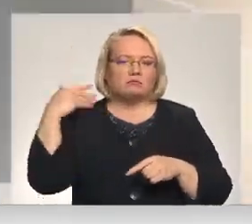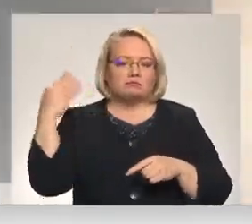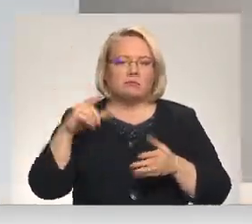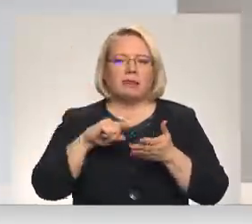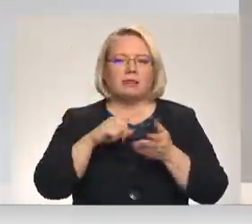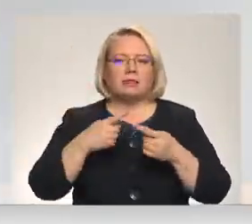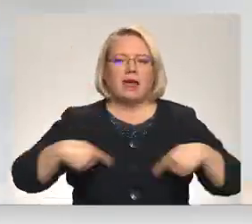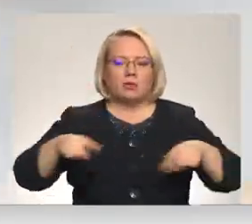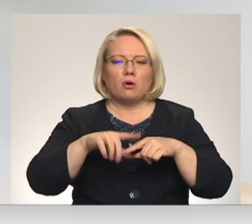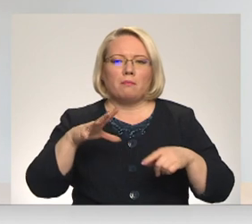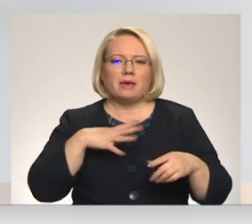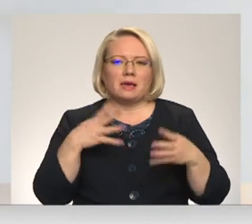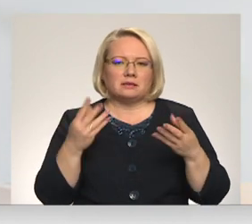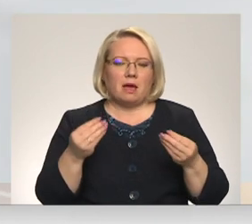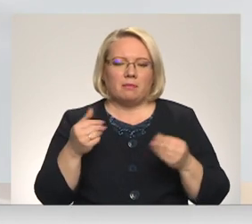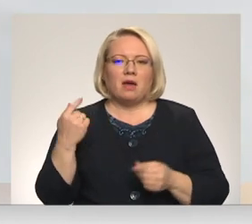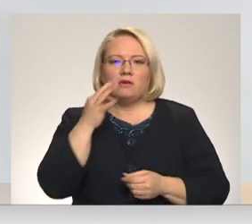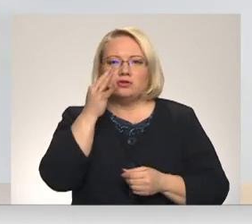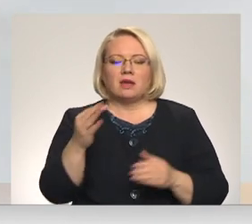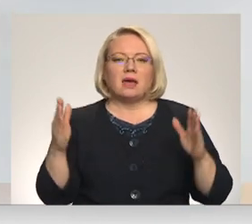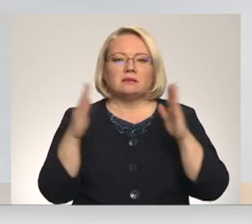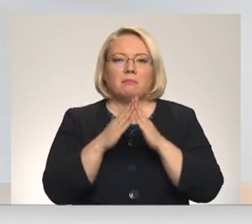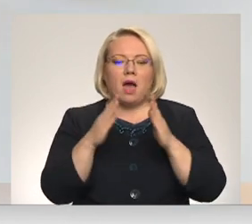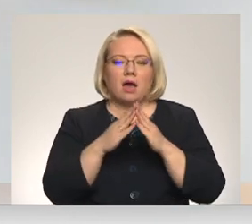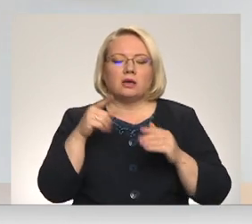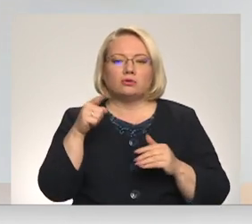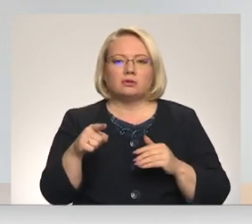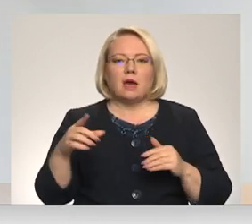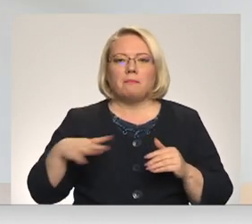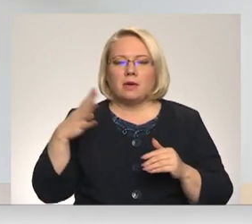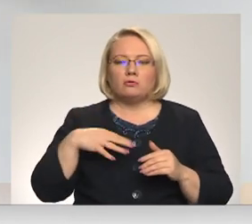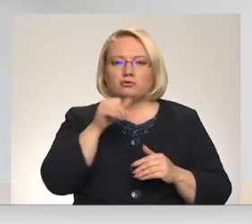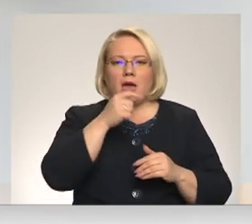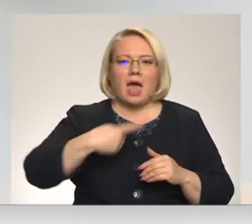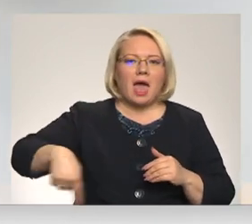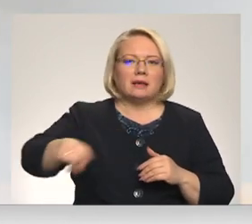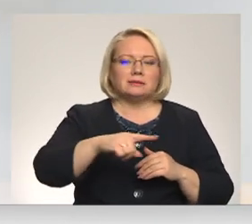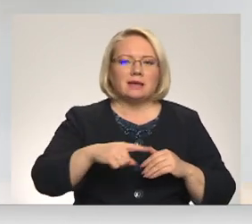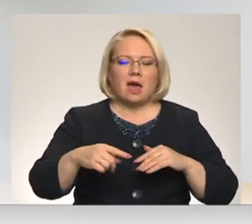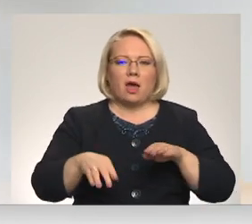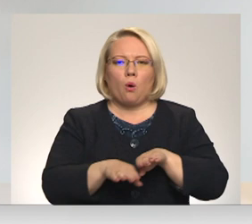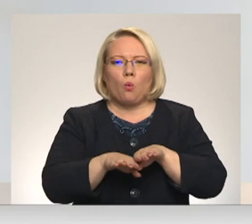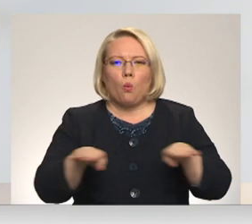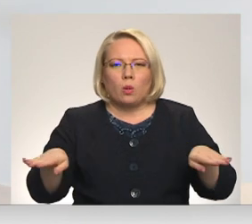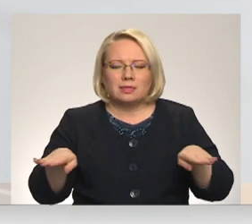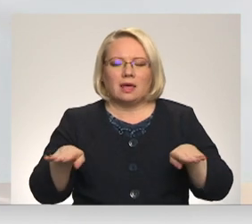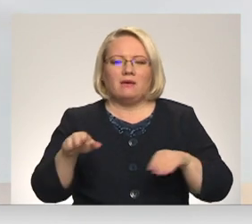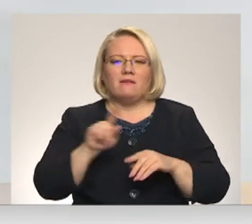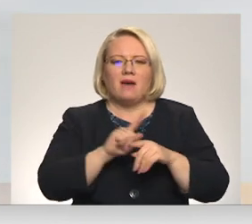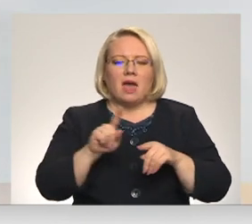mājas arī, es domāju, kur starpti jau viena daļa, ja uz tās biešās ezera gultnes vai līdz ar pašu